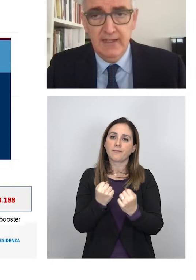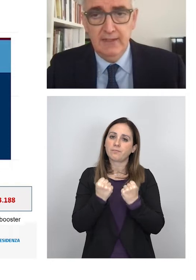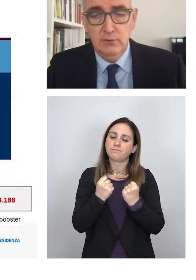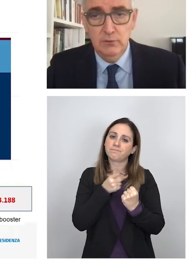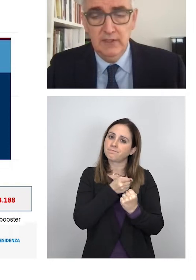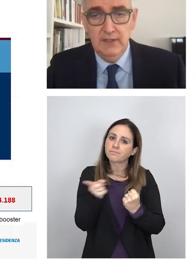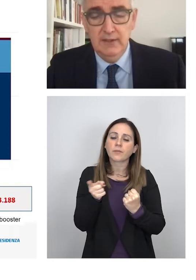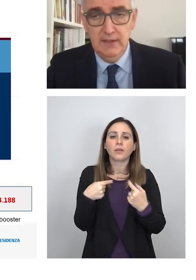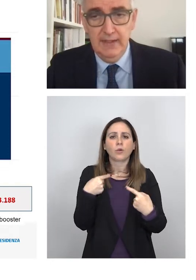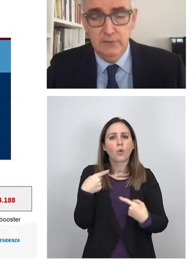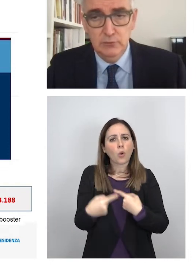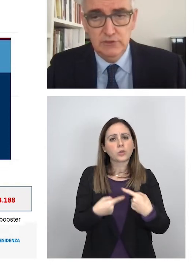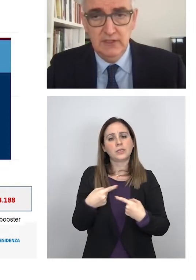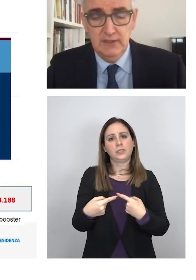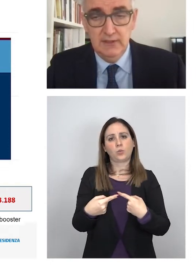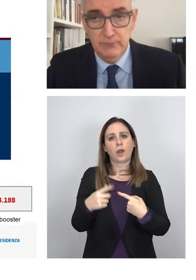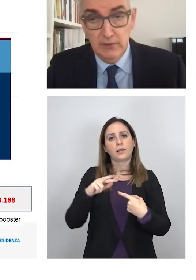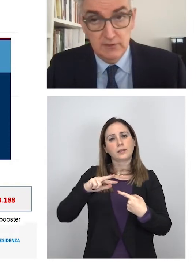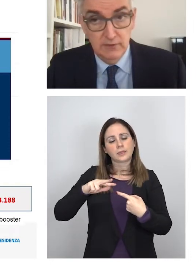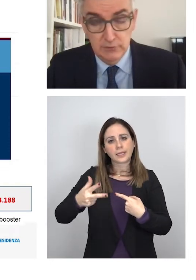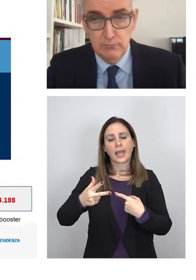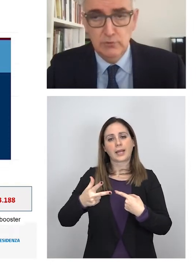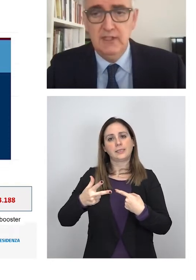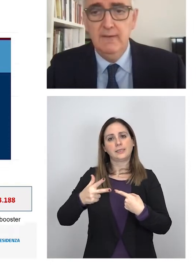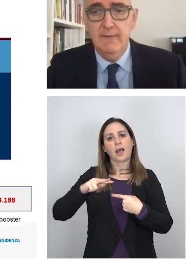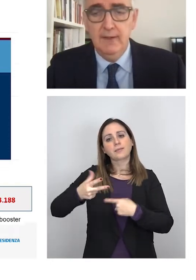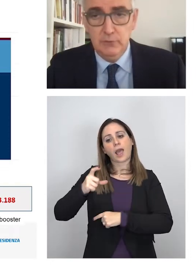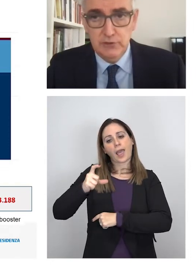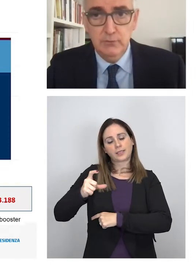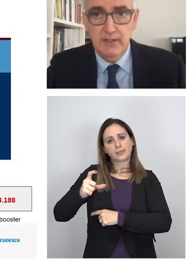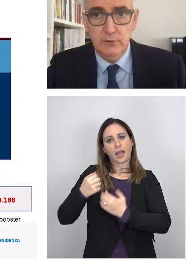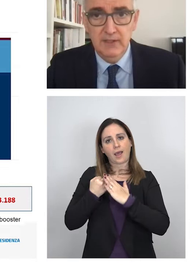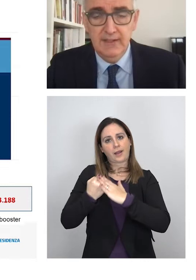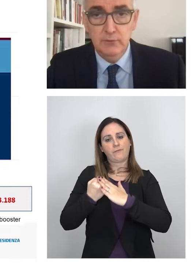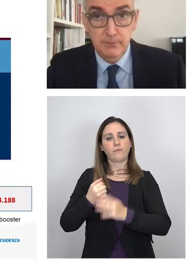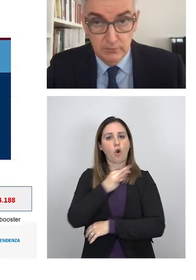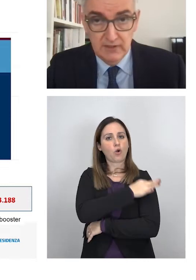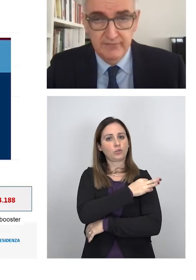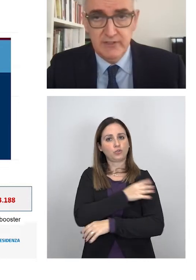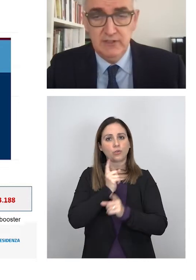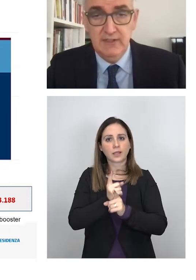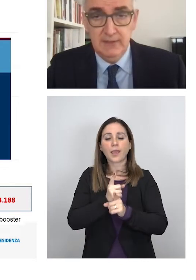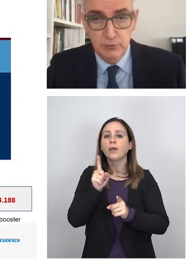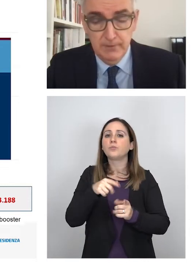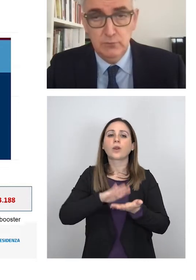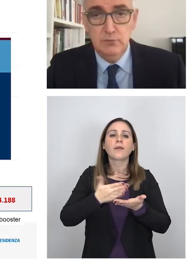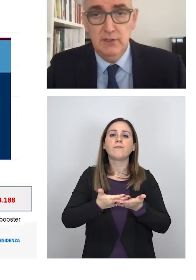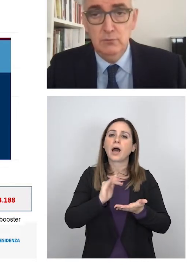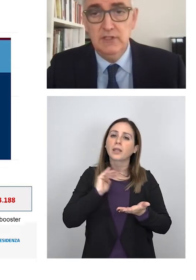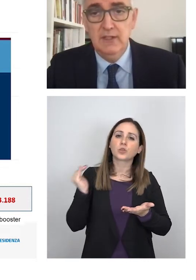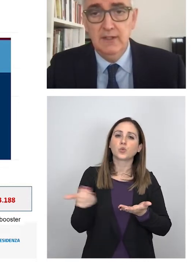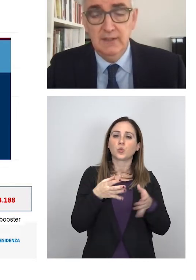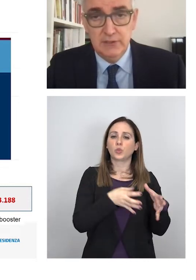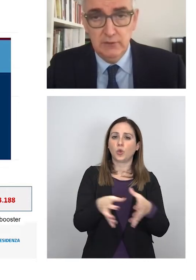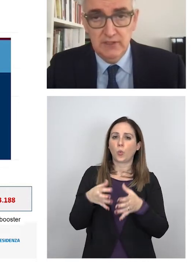completare con la dose di rinforzo con la dose booster così come raccomandato un po' tutte le fasce d'età soprattutto